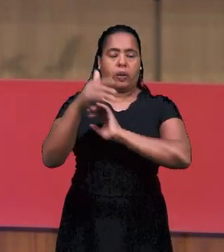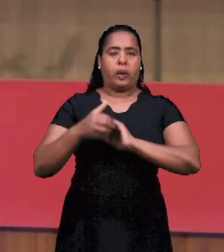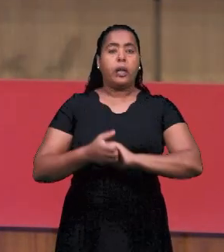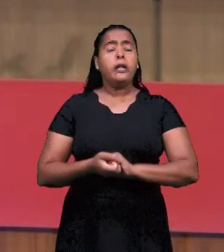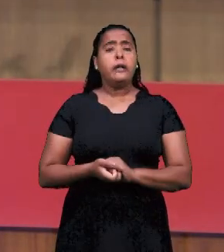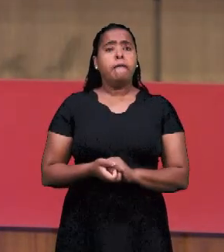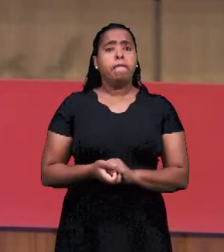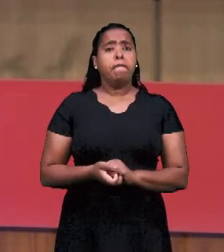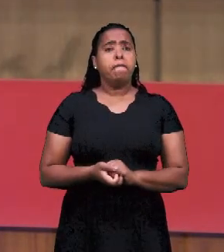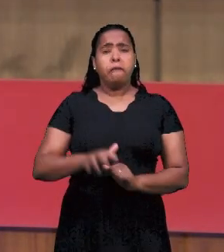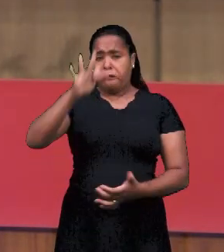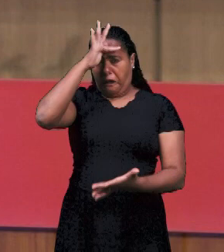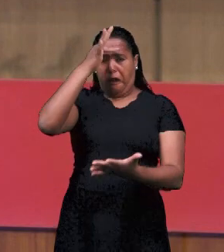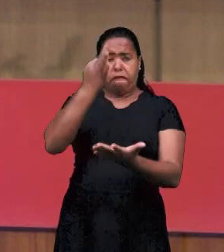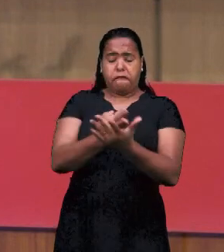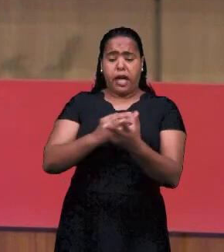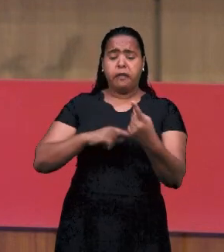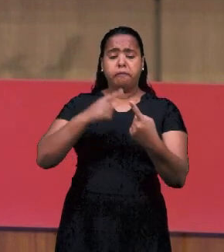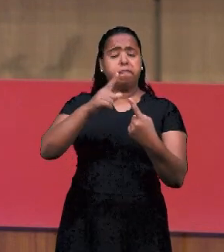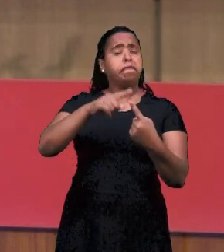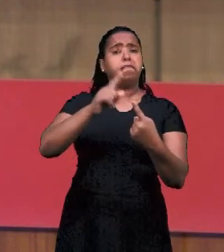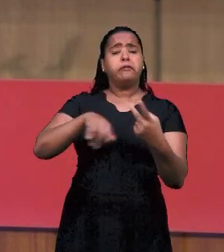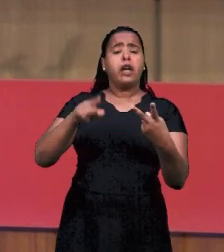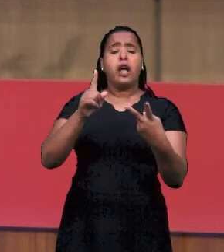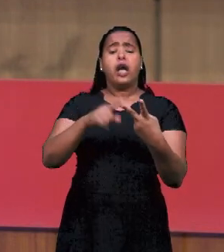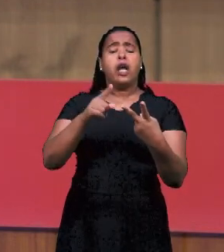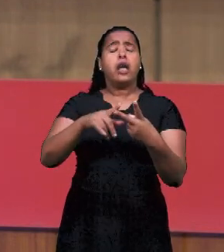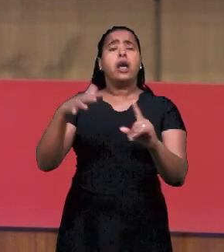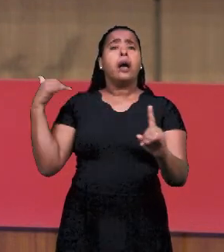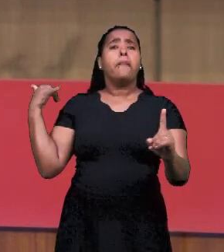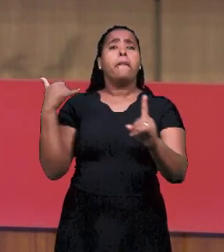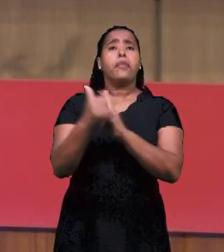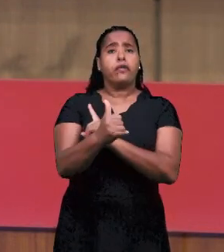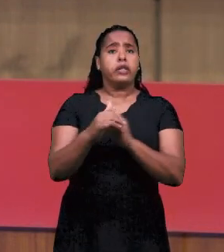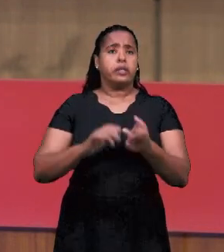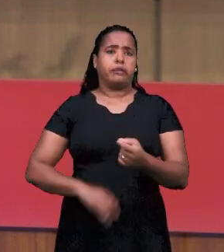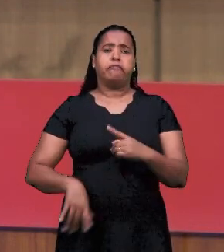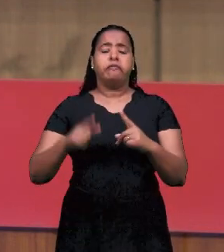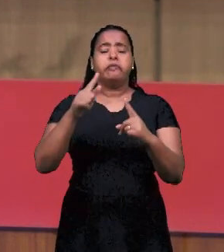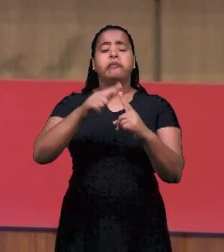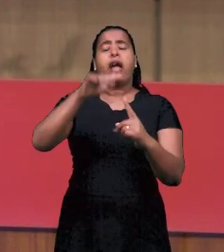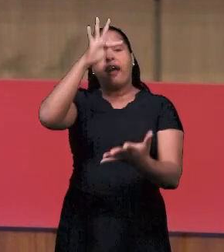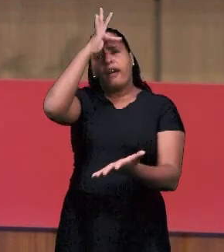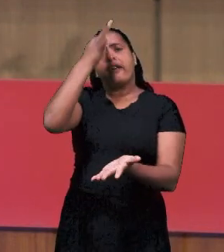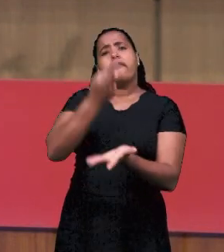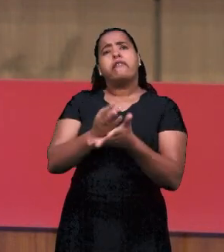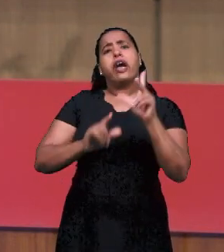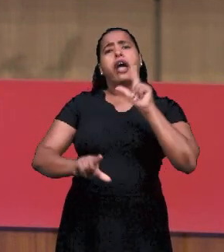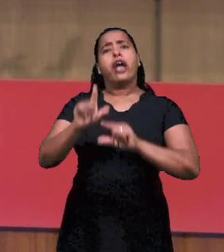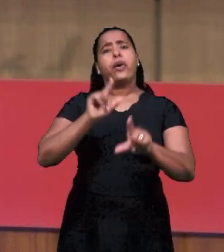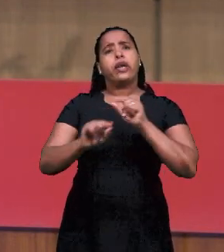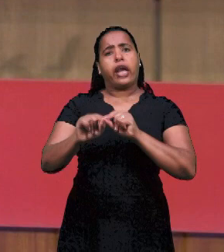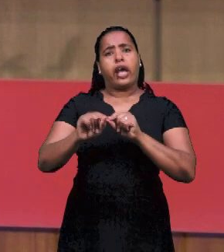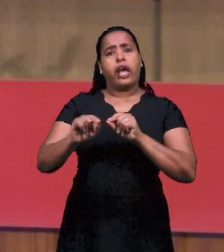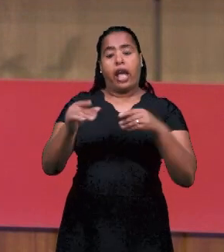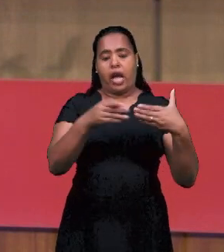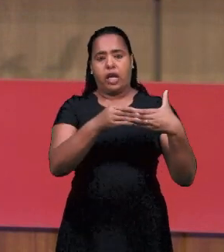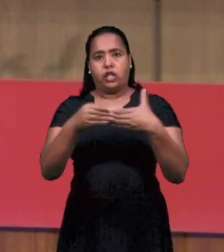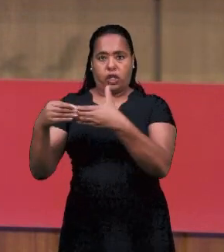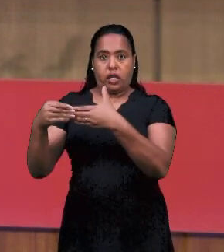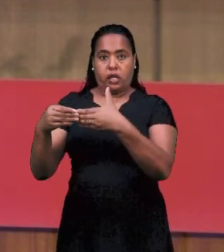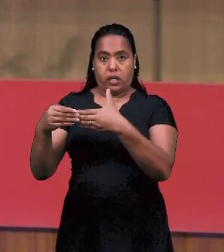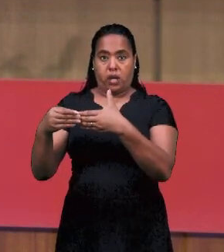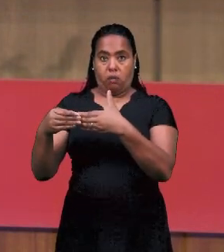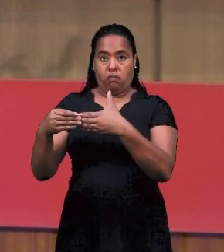С возложением рук Пресвященства. Давайте мы взглянем здесь. Вера и пророчество. Вера –